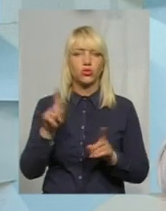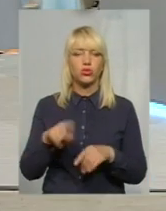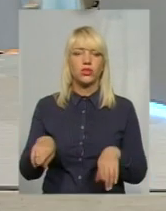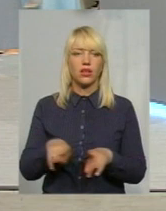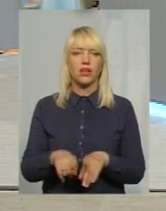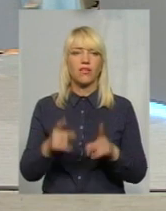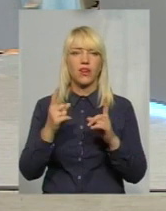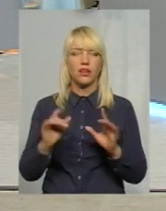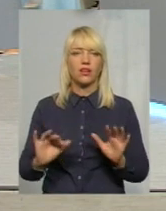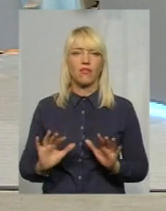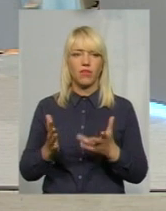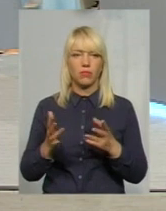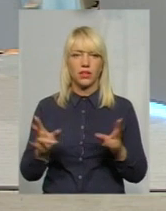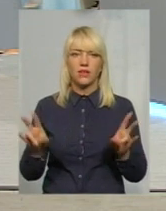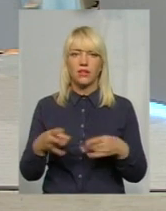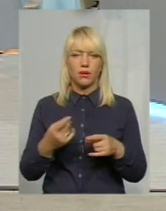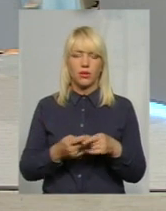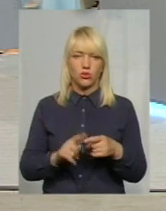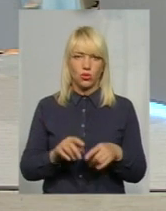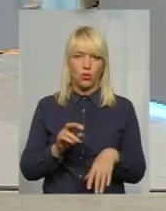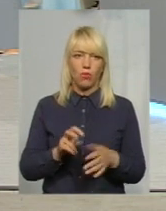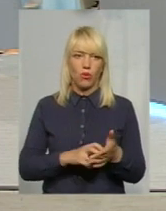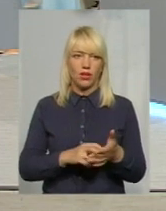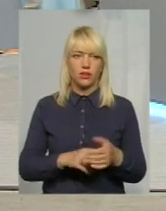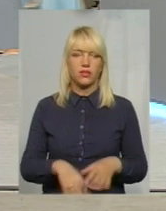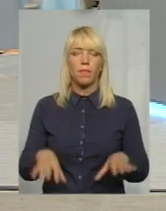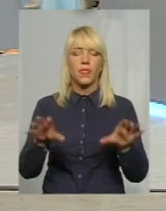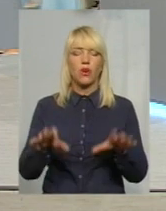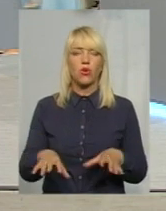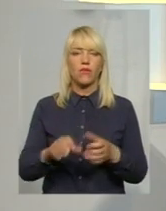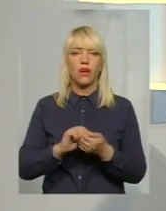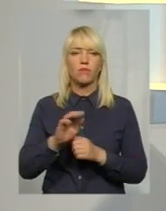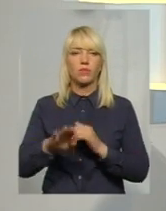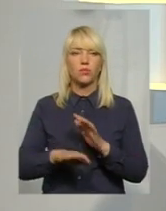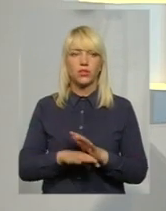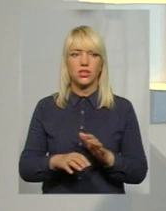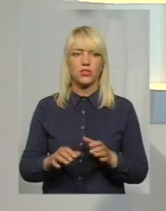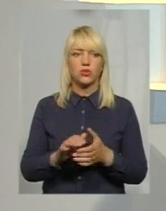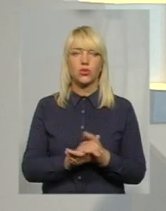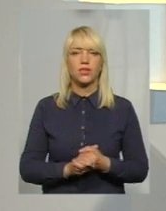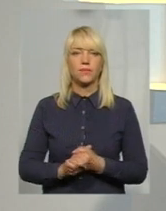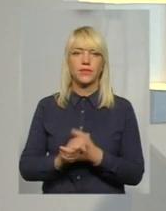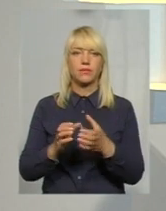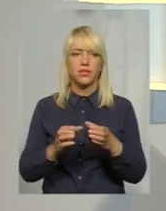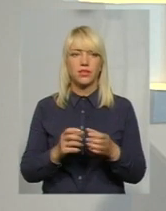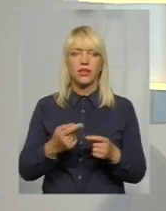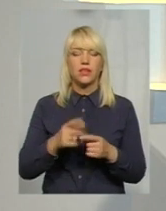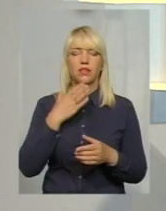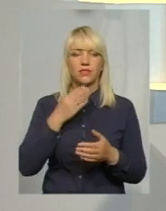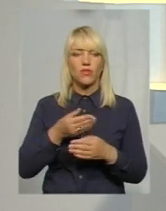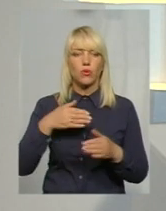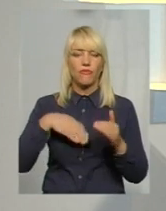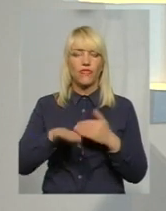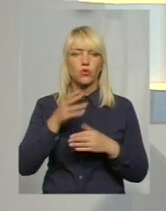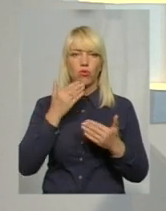великих випадках не треба цього боятися. До речі, голова Кам'янець-Подільської спілки пасічників, ми його теж бачили на початку, він у своєму відеозверненні